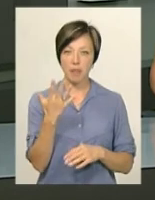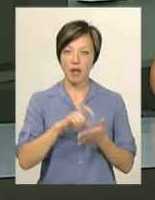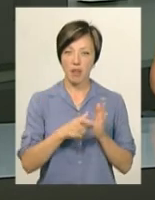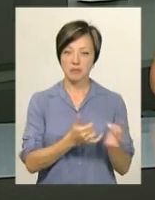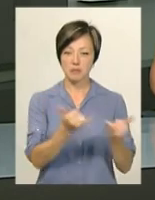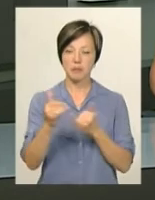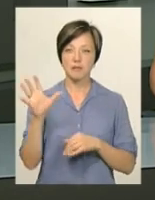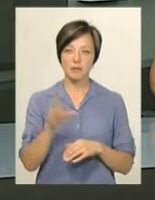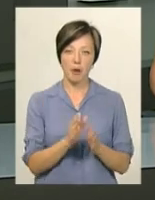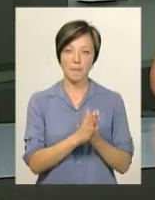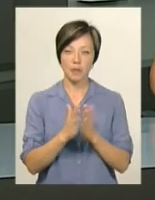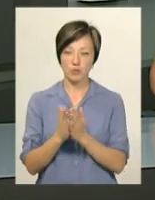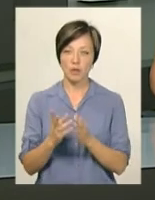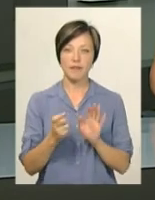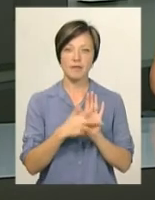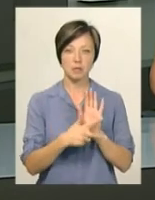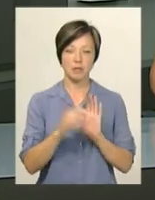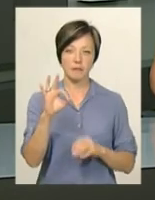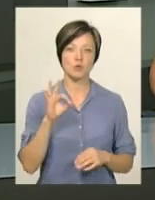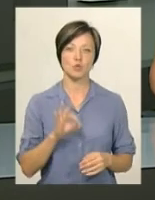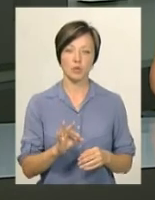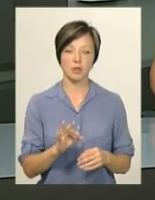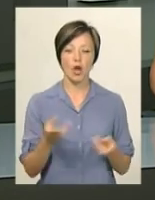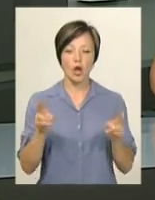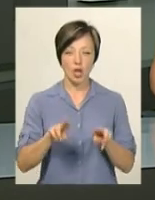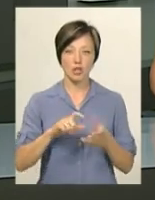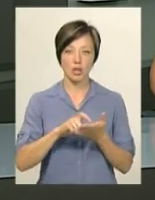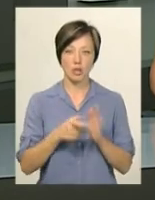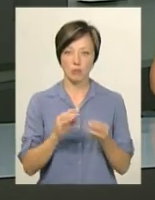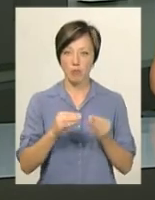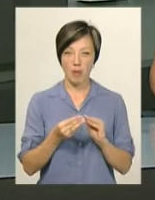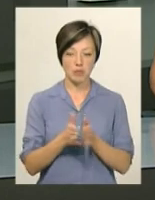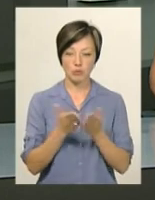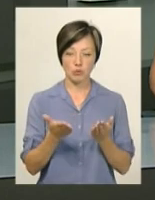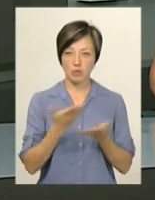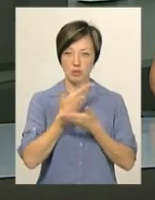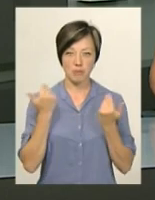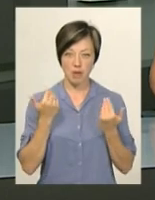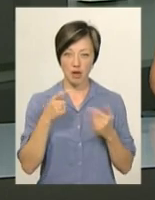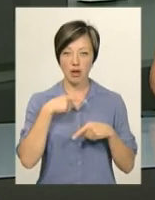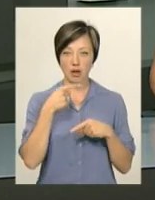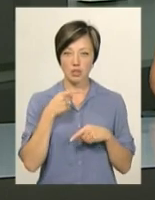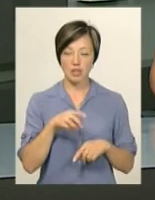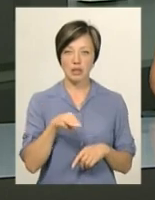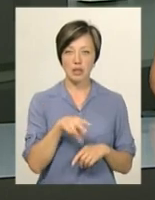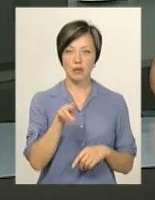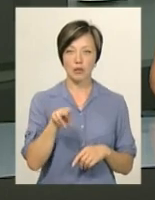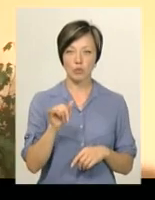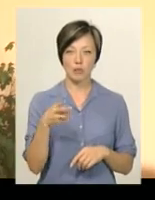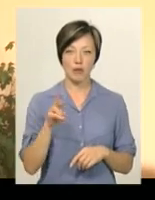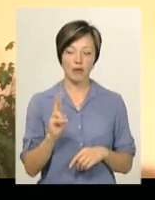забезпечені усіма підручниками на 80%. Решта класів проблем з підручниками немає, каже Тетяна Дупляк.